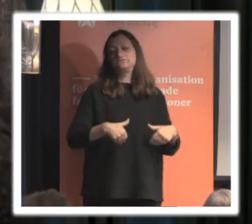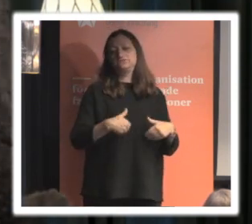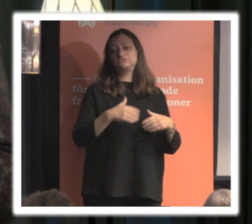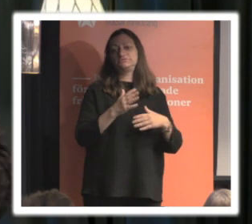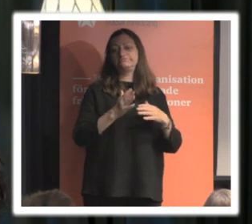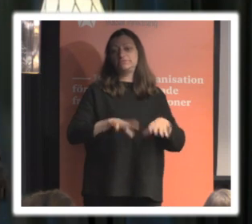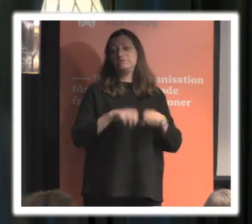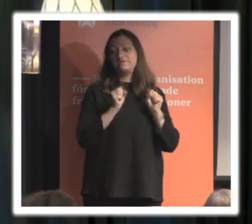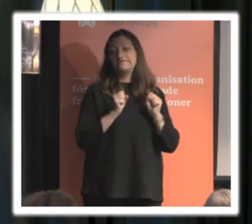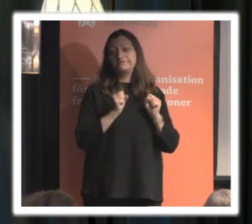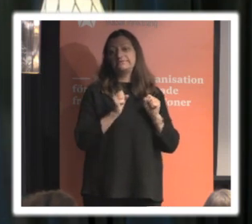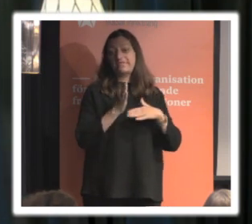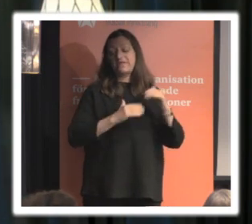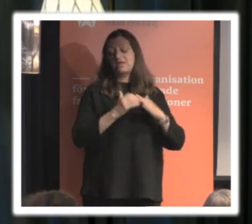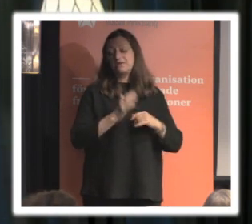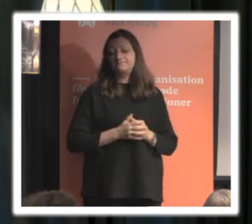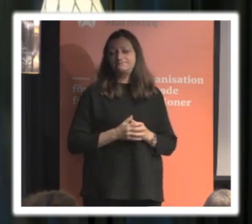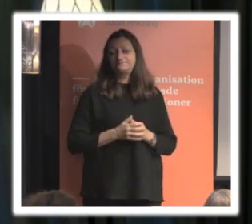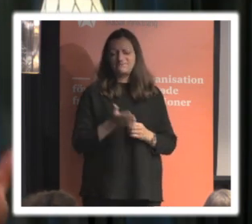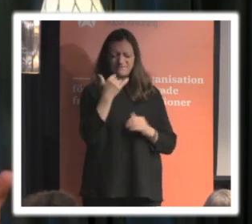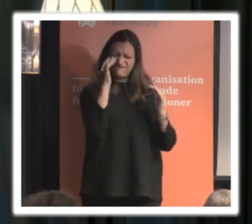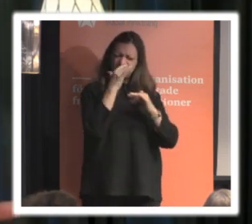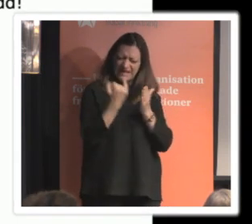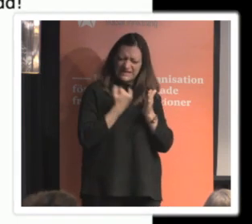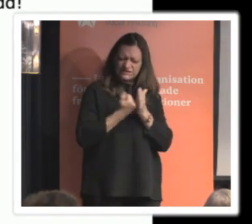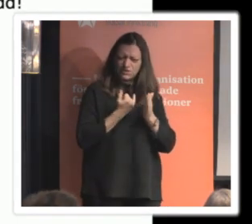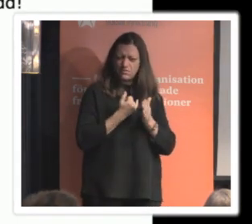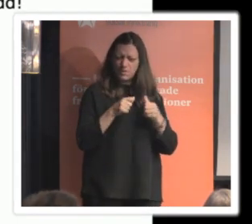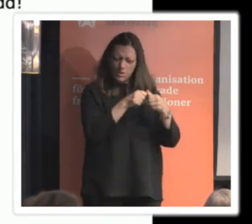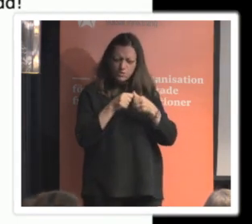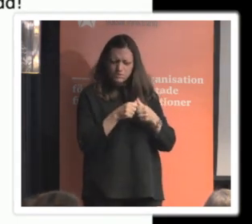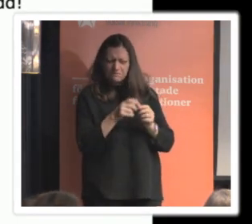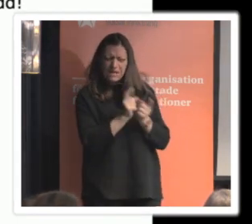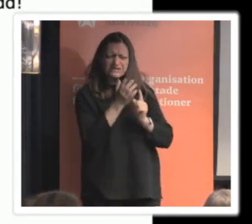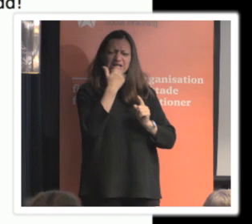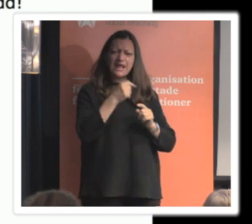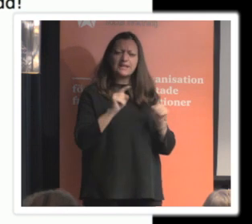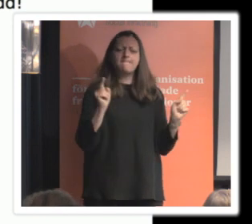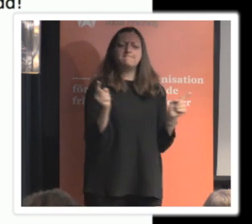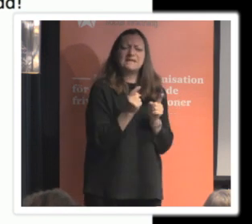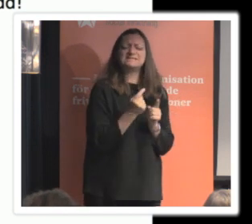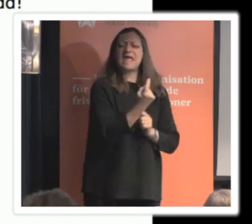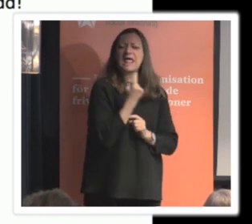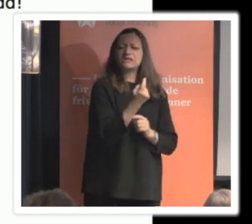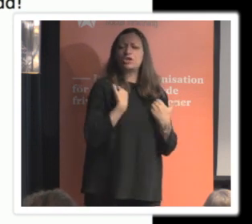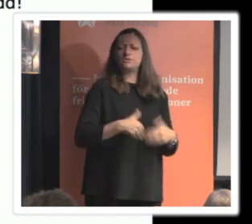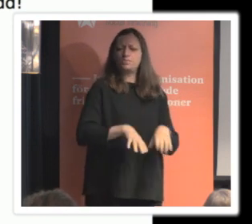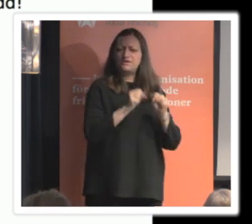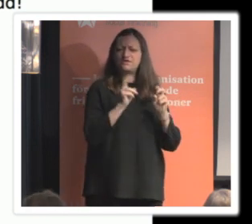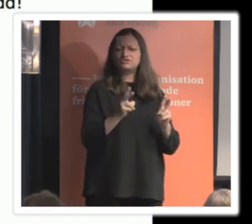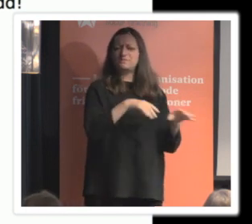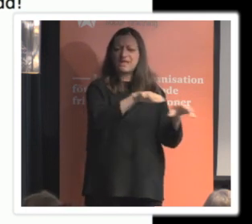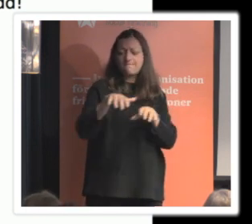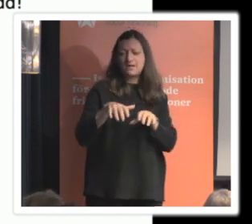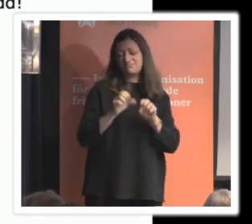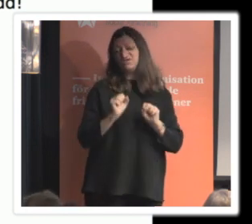man kan fundera i sin organisation på om det finns något sätt att minimera mängden personuppgifter man samlar in i princip så ska man redan göra det